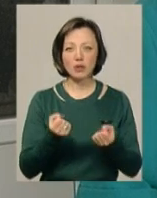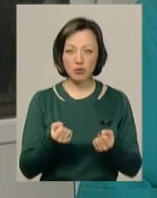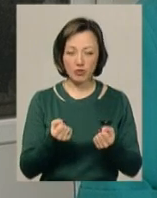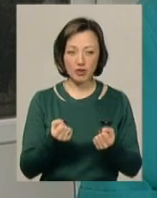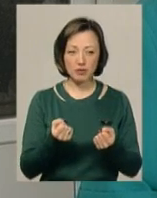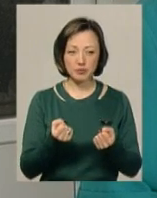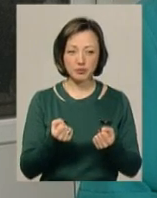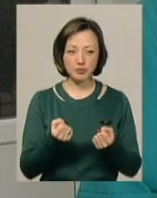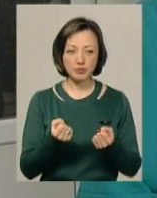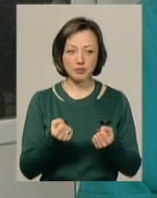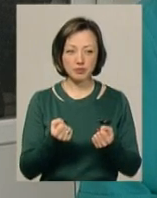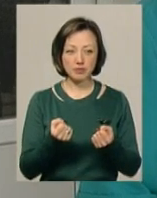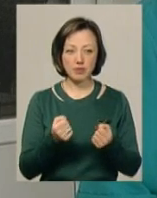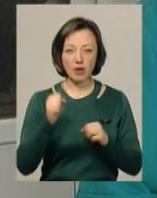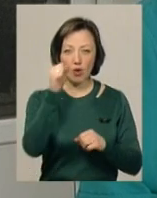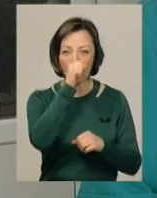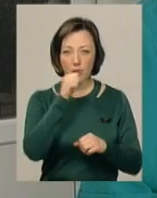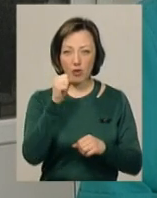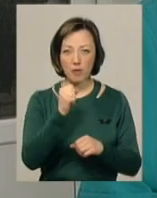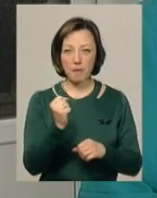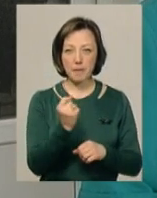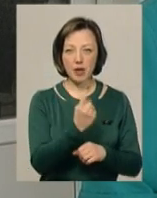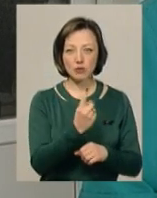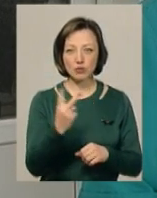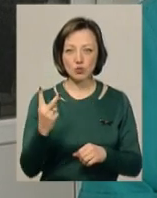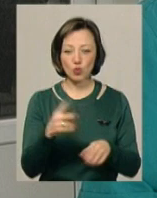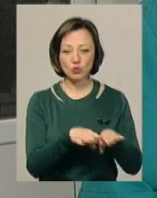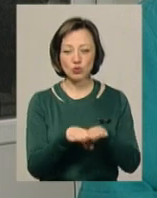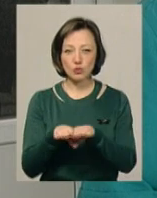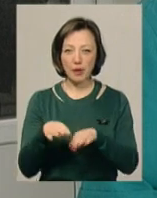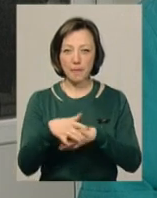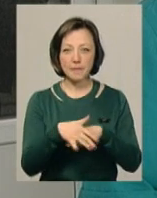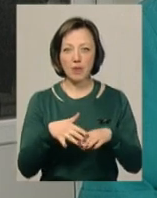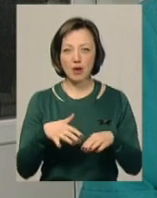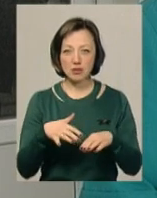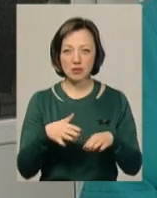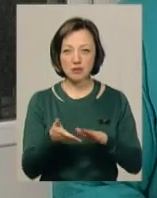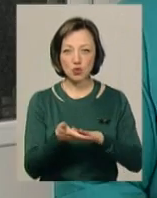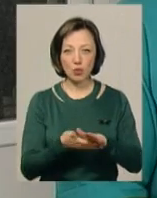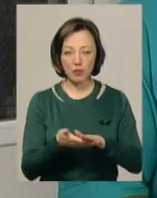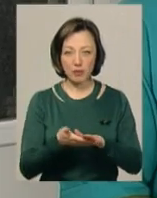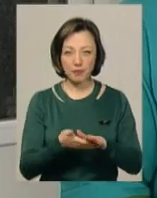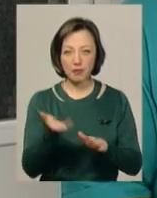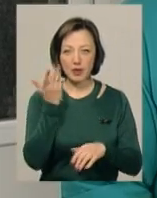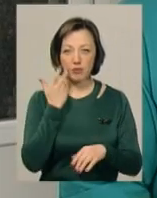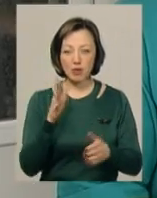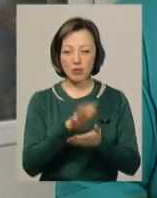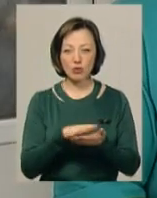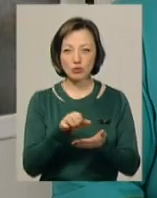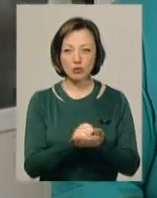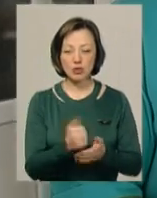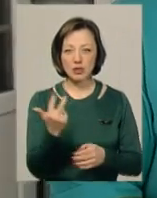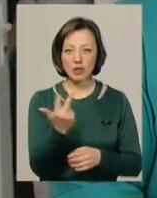обмороження першого-другого ступеню пальців стопи. При ушкодженні